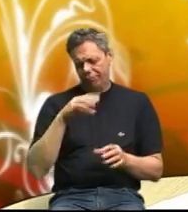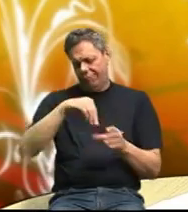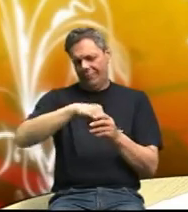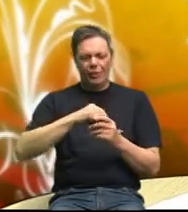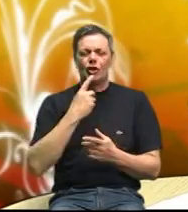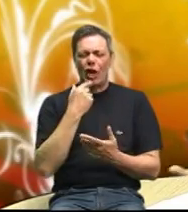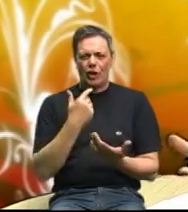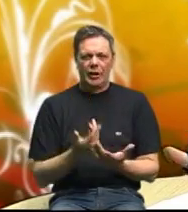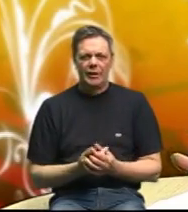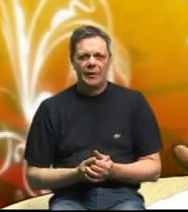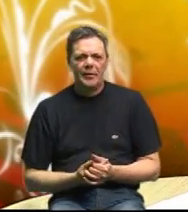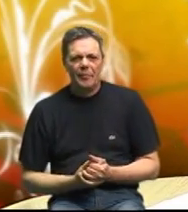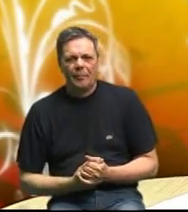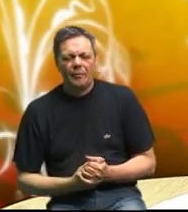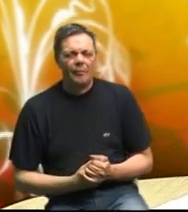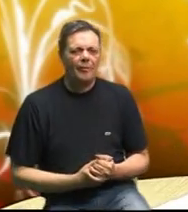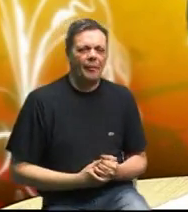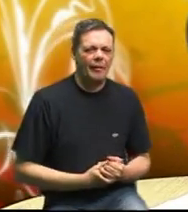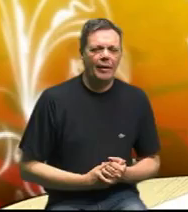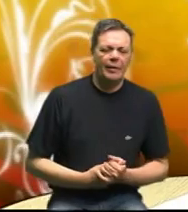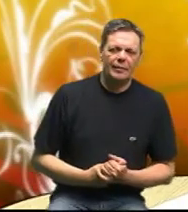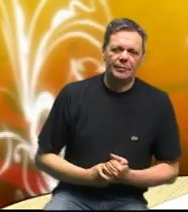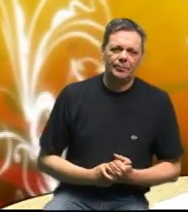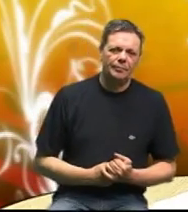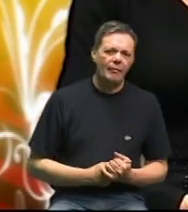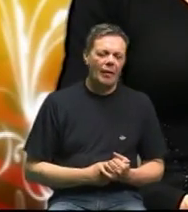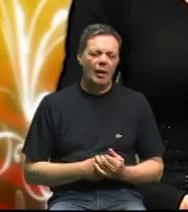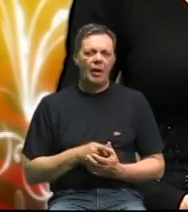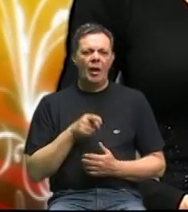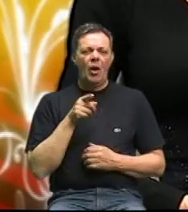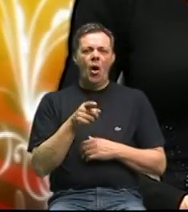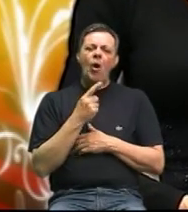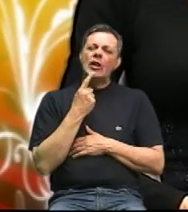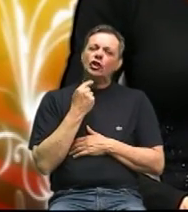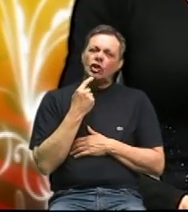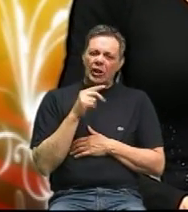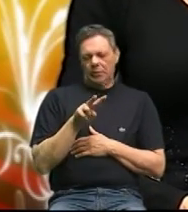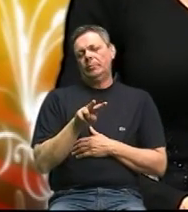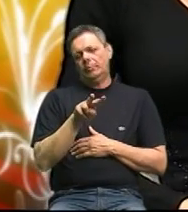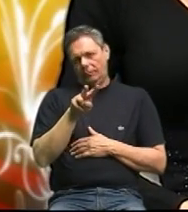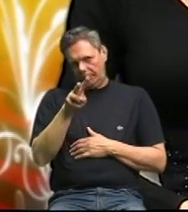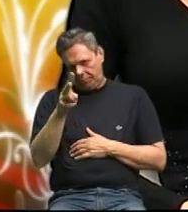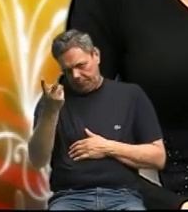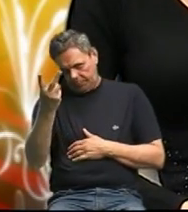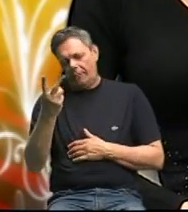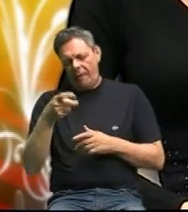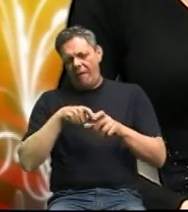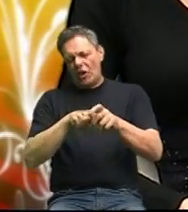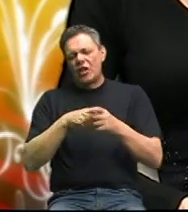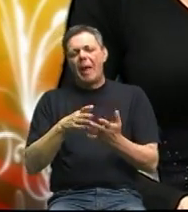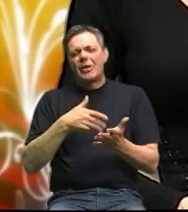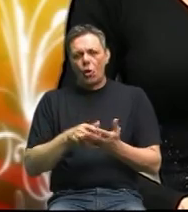u razgodnji se stvara šećer je li tako tako da i ovaj šećer sa pretvara na masnoću tako je ako ga ne